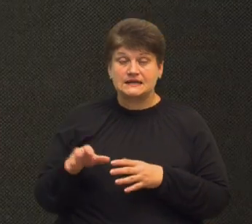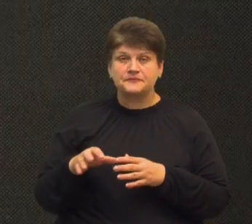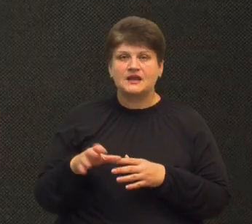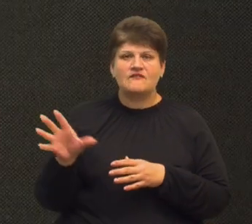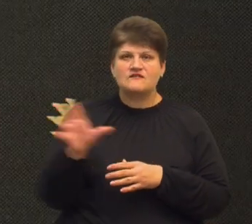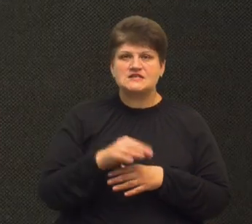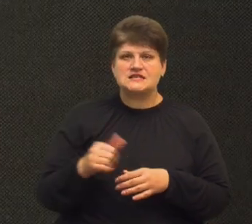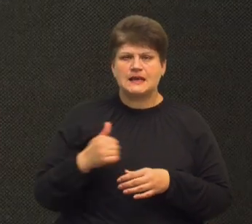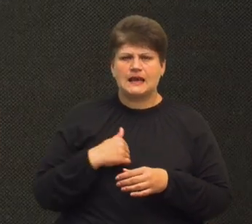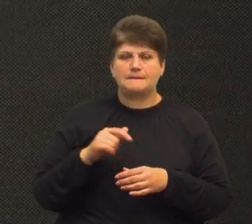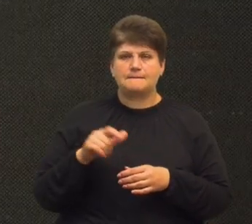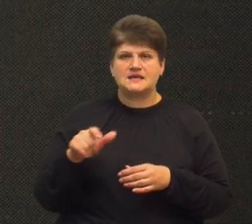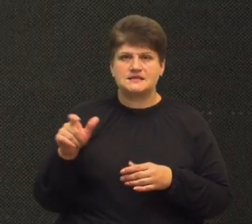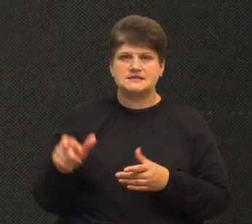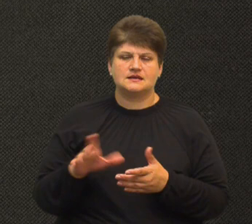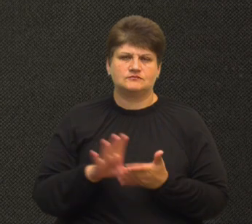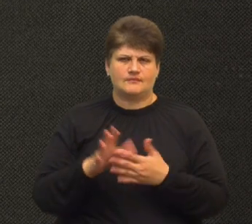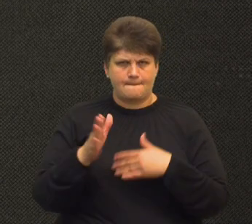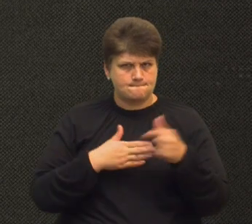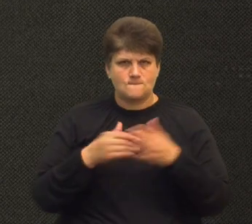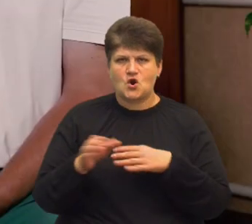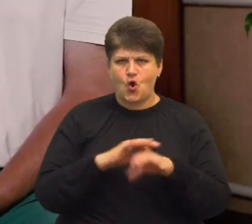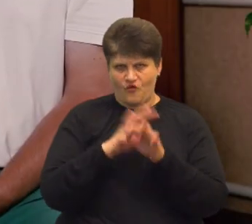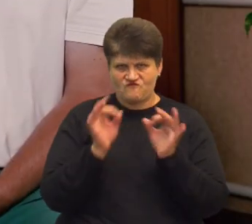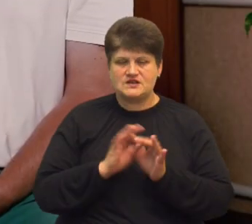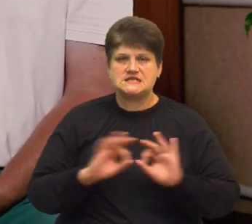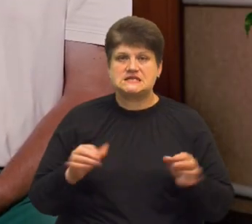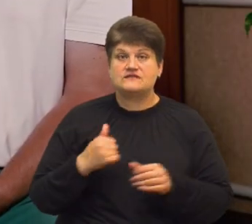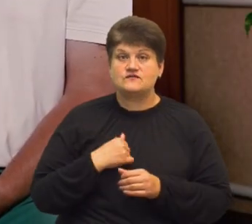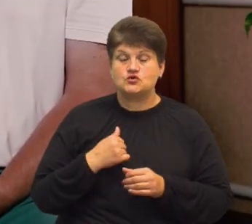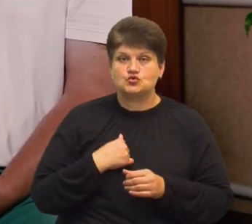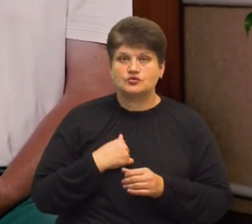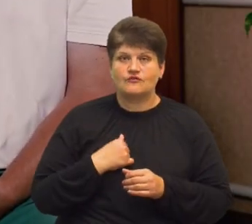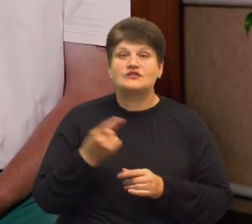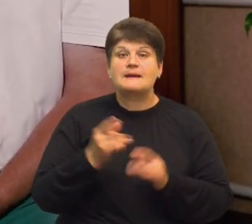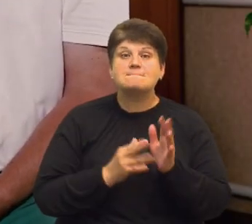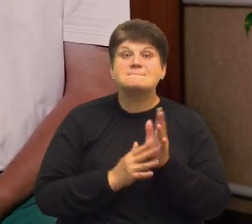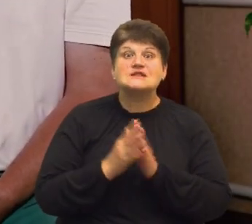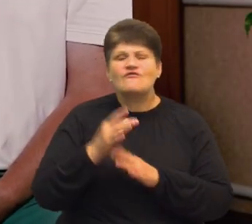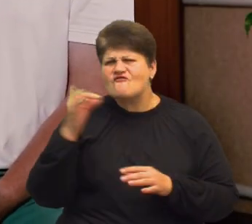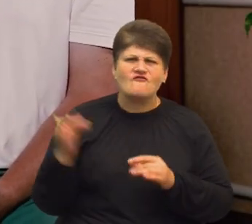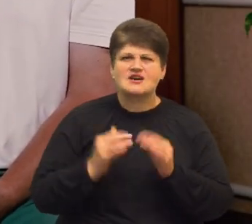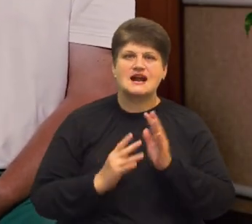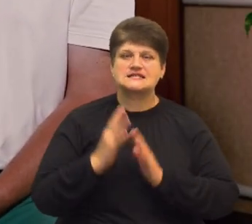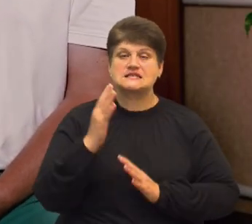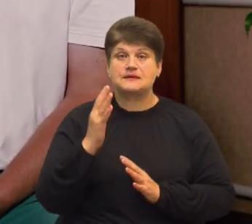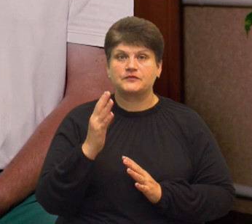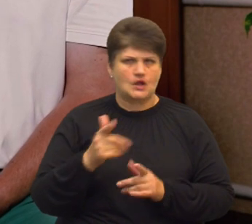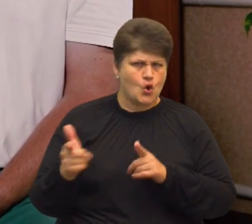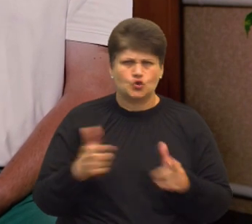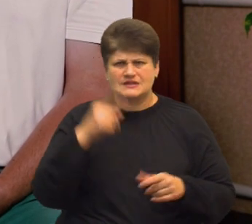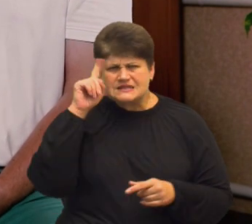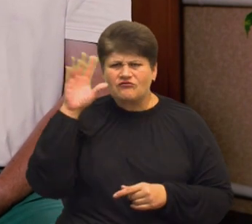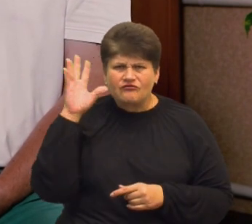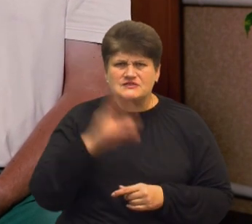батальйону, каже командир, стали професійними військовими. Вони просто підросли в рази. Вони вже готові, вони вже знають все,